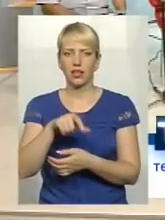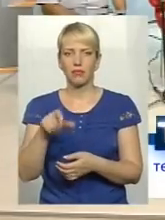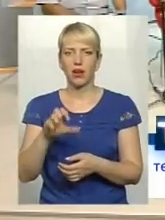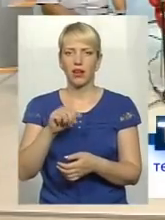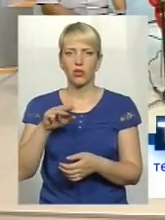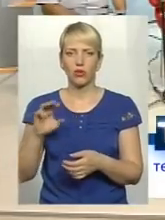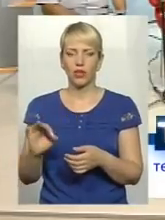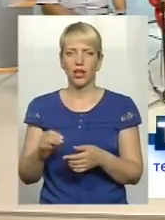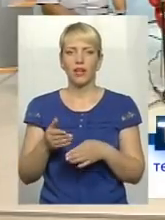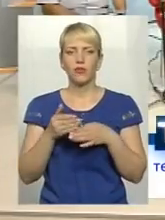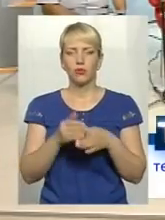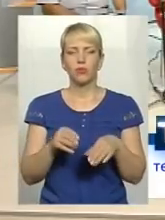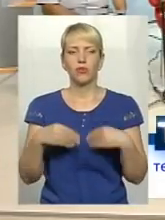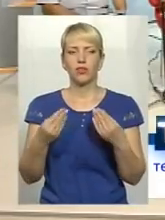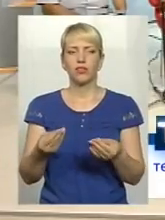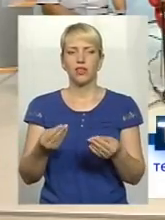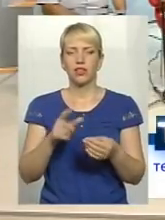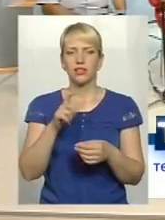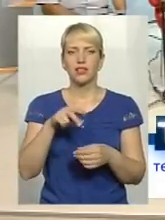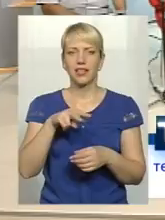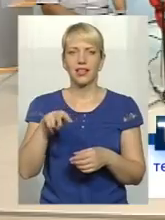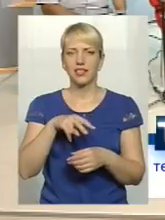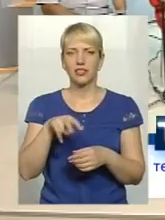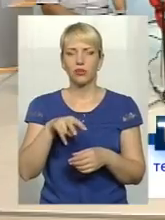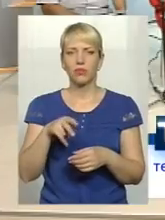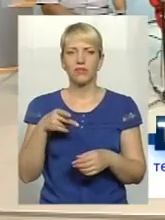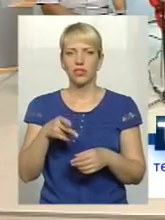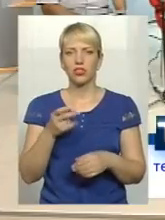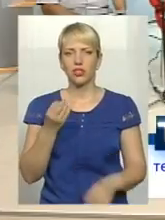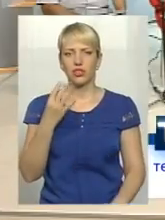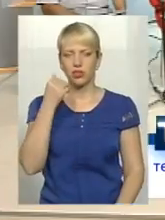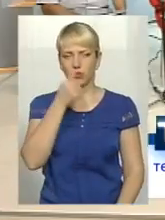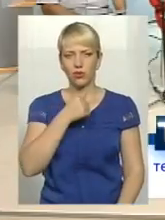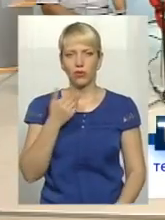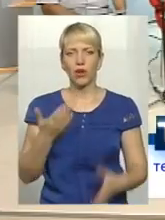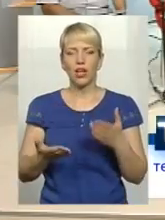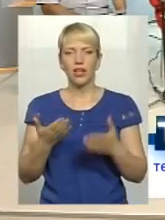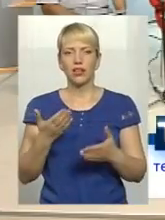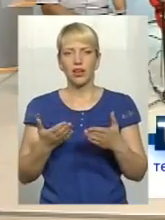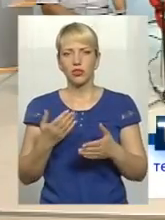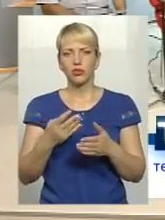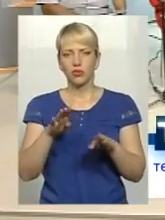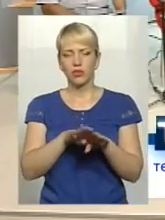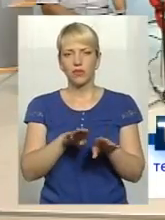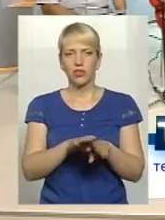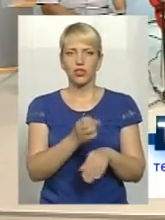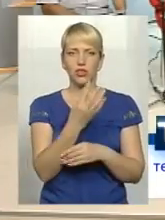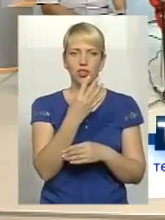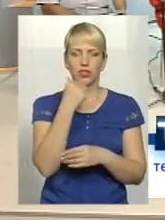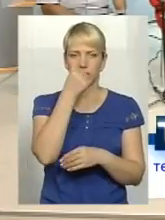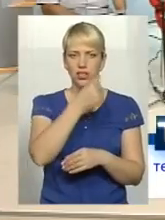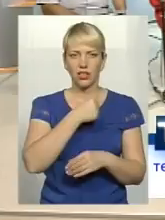надається з листопада 2014 року. Якщо, наприклад, брати в порівнянні 2014 рік,